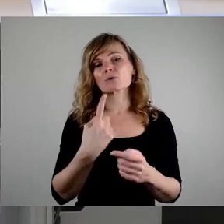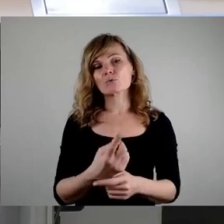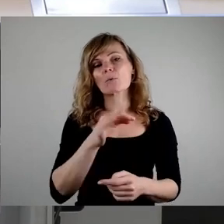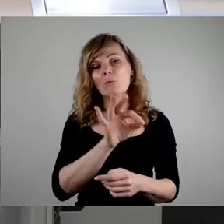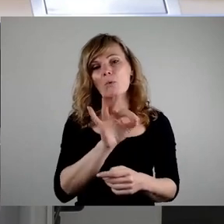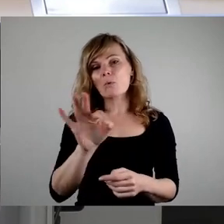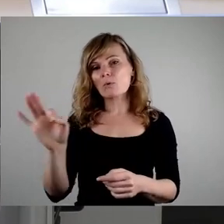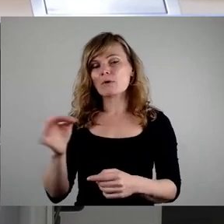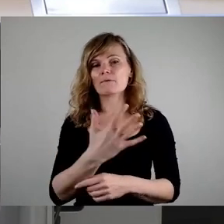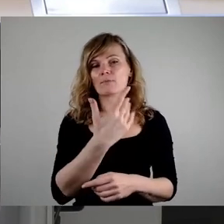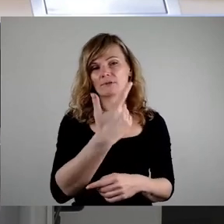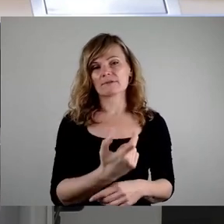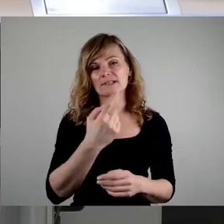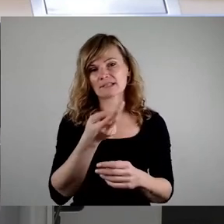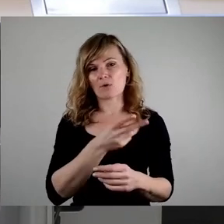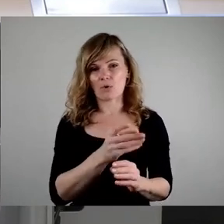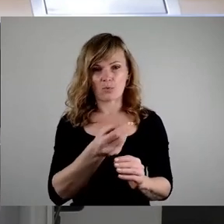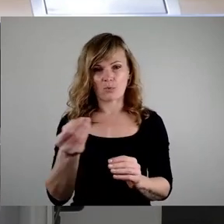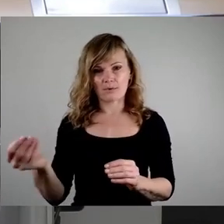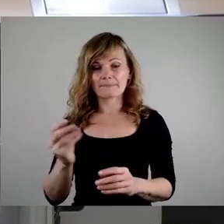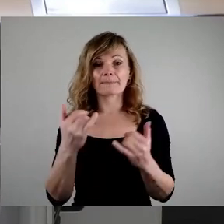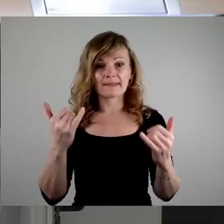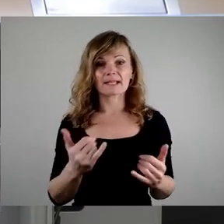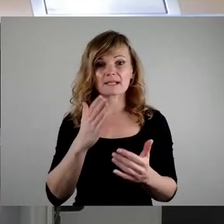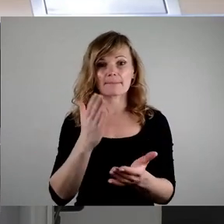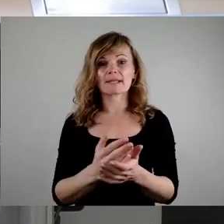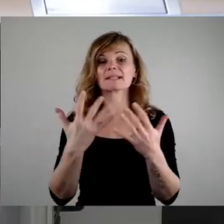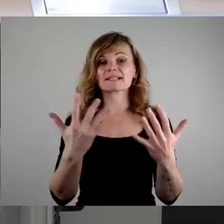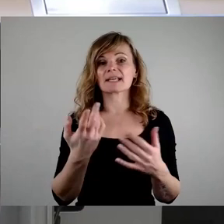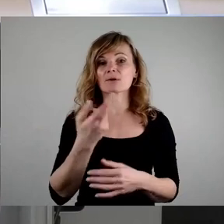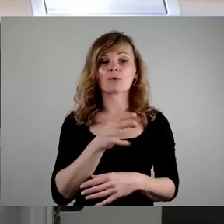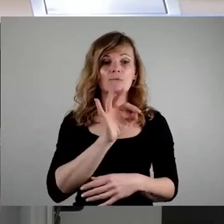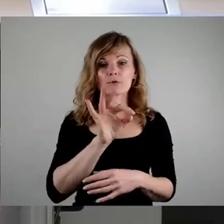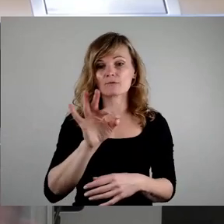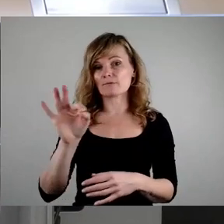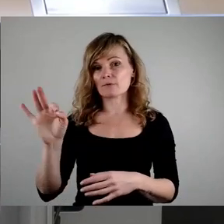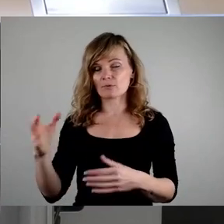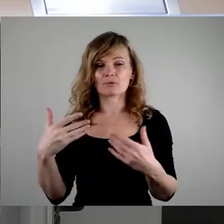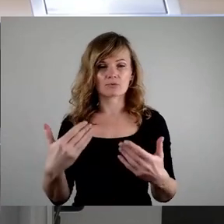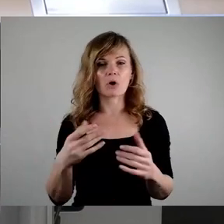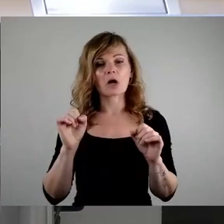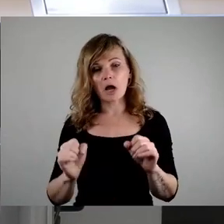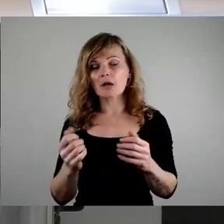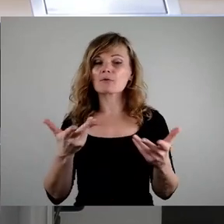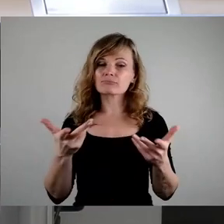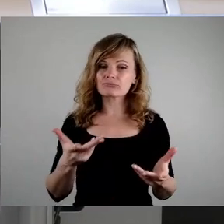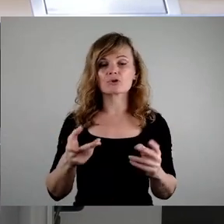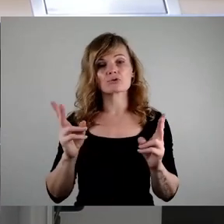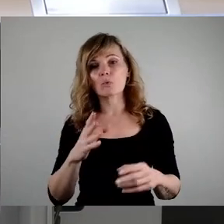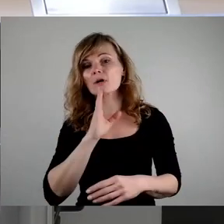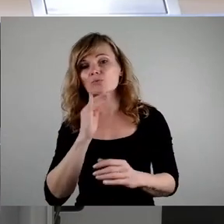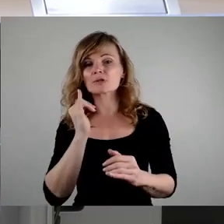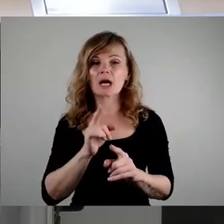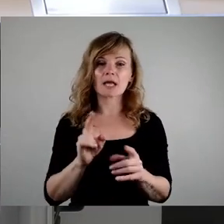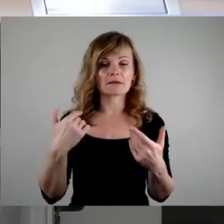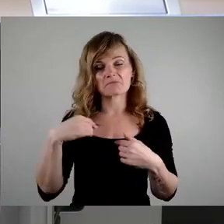bereitzustellen. Am Ende sind es jetzt 10 Euro pro Kopf geworden. Darüber kann man sich streiten, ob das ausreicht oder nicht.